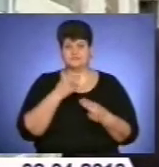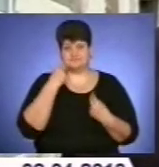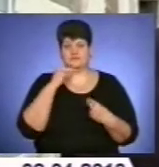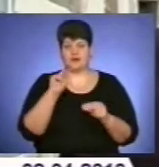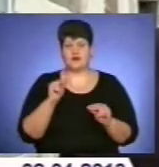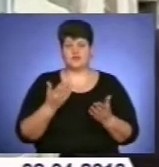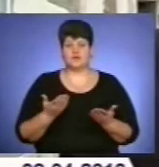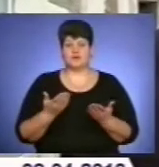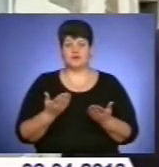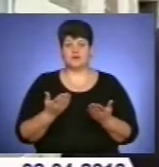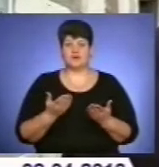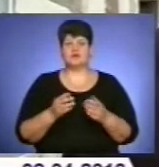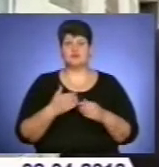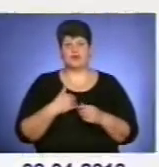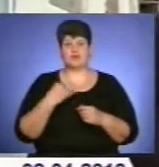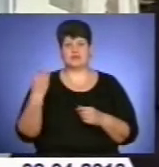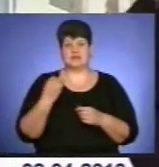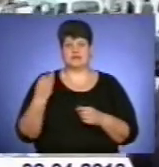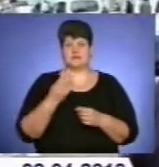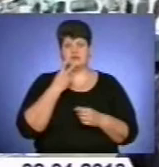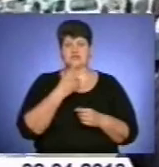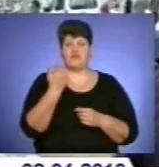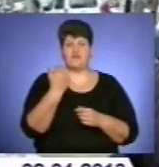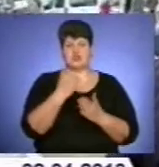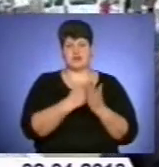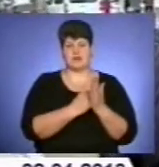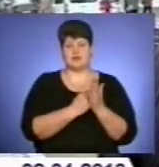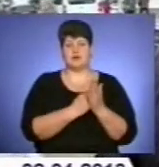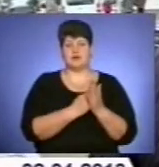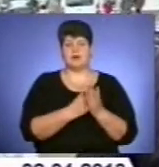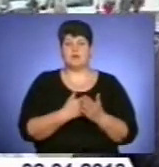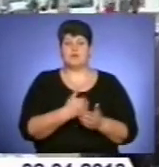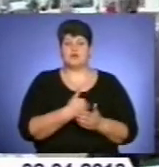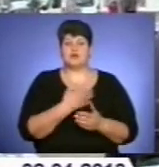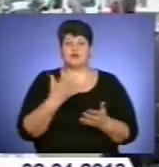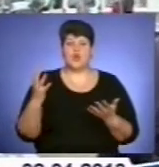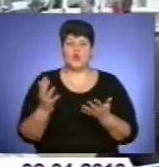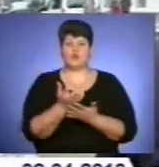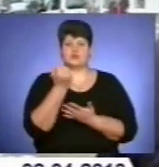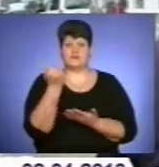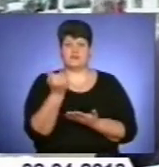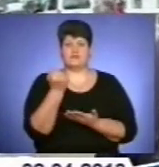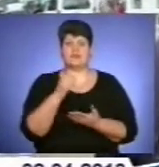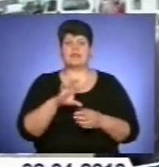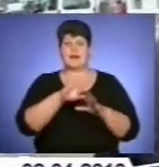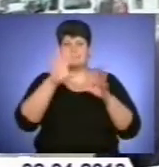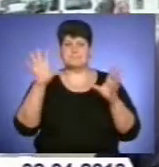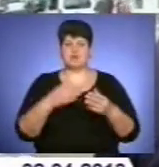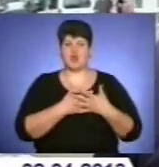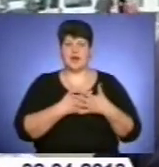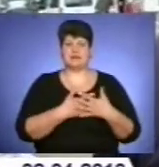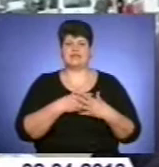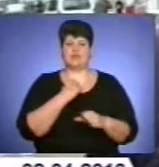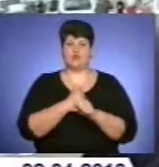ну і щоб нам було цікаво дивитися ваш канал. Побажаю успіхів на більш активну роботу